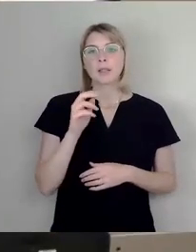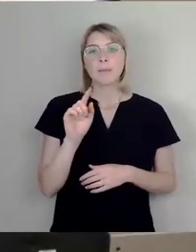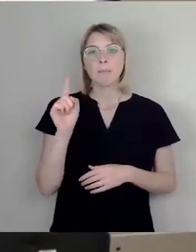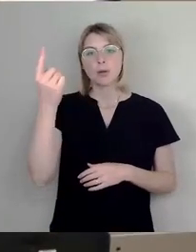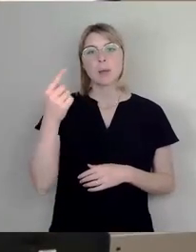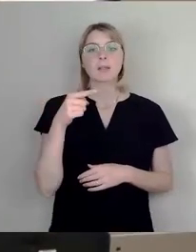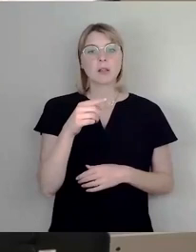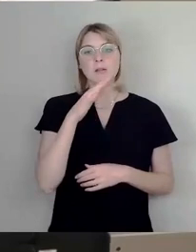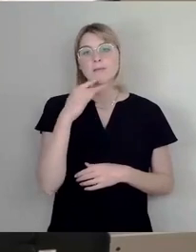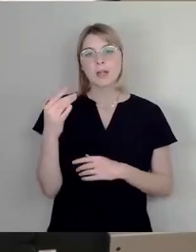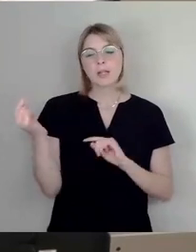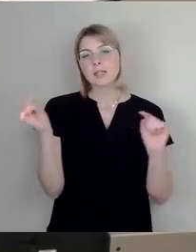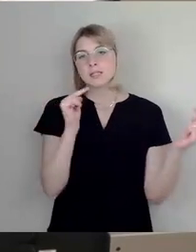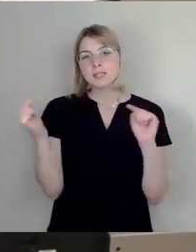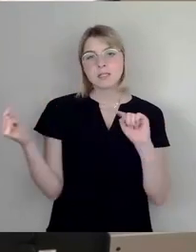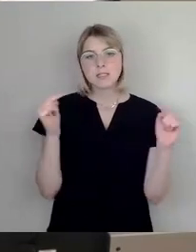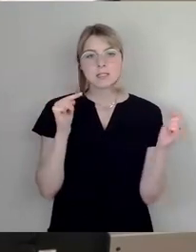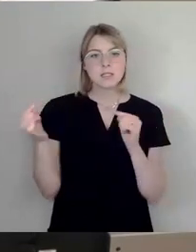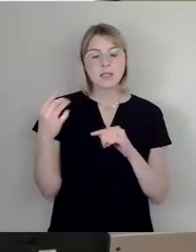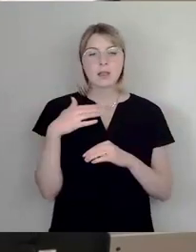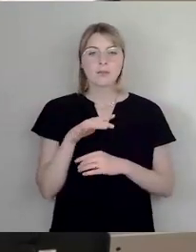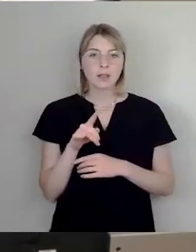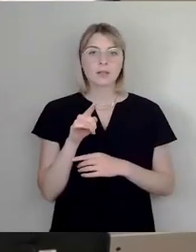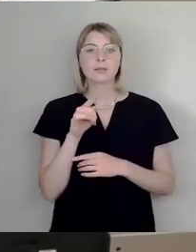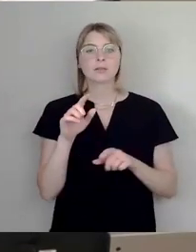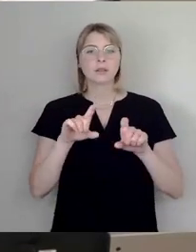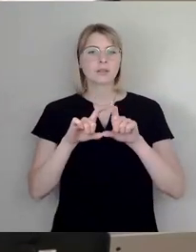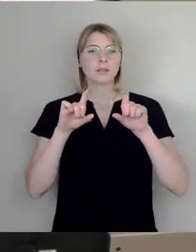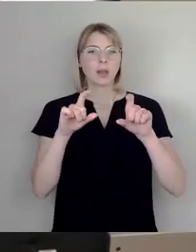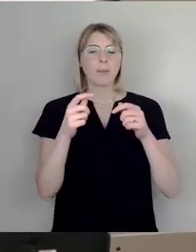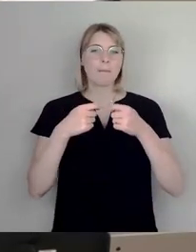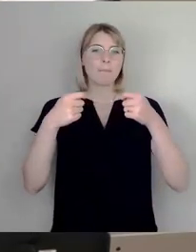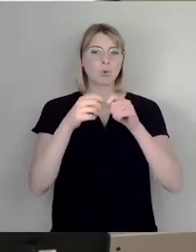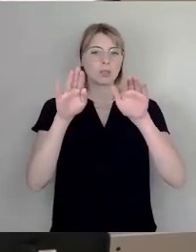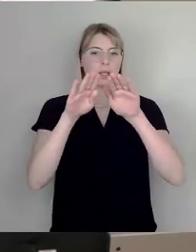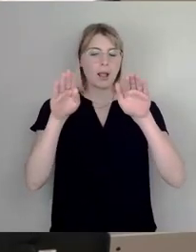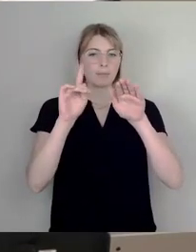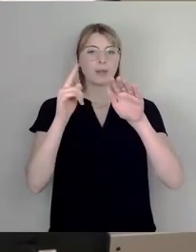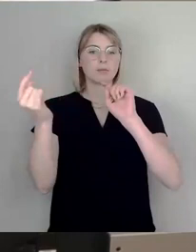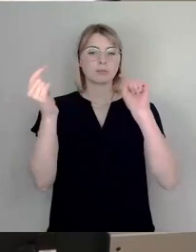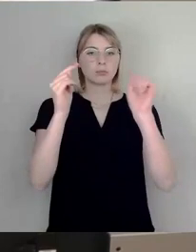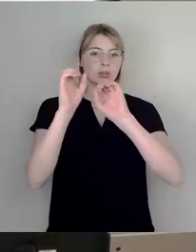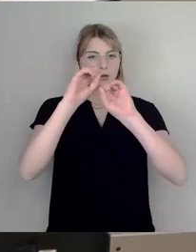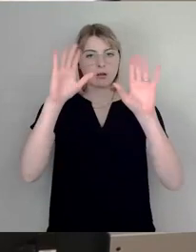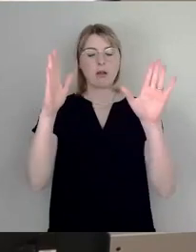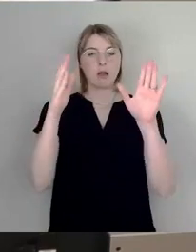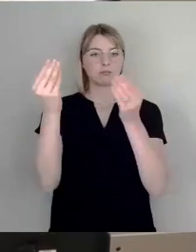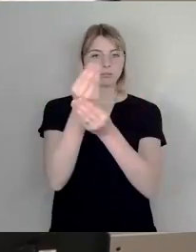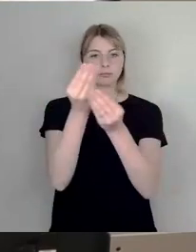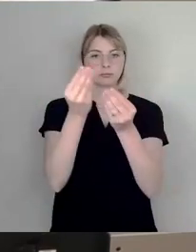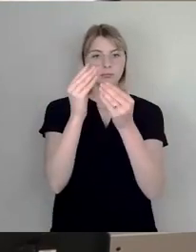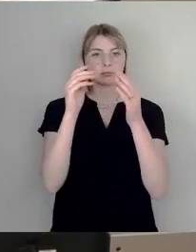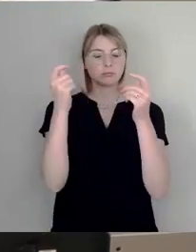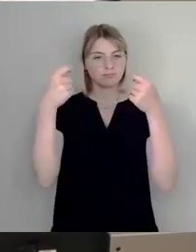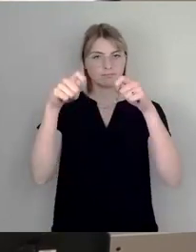Debatte schon gekommen. Eigentlich ist das natürlich ein Thema, was auf Bundesebene mal geklärt werden müsste. Ich weiß, dass auch meine eigene